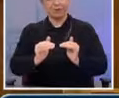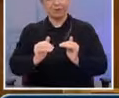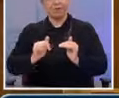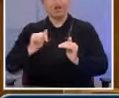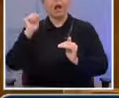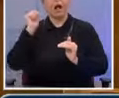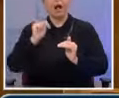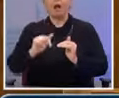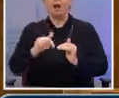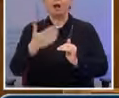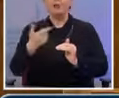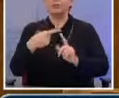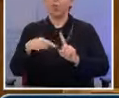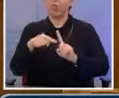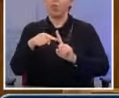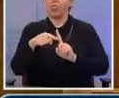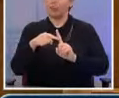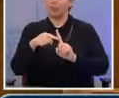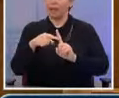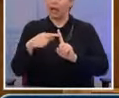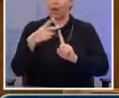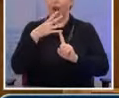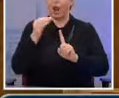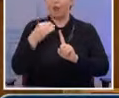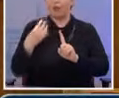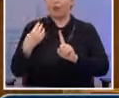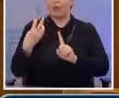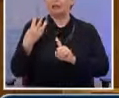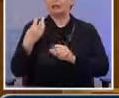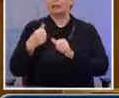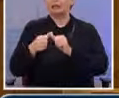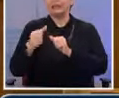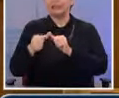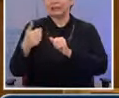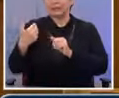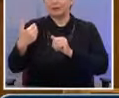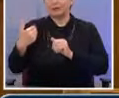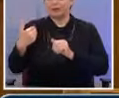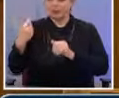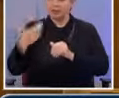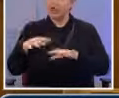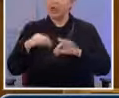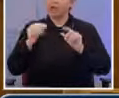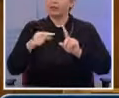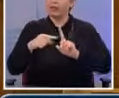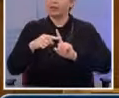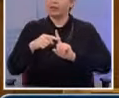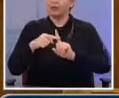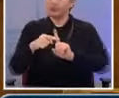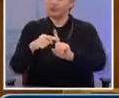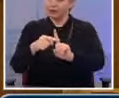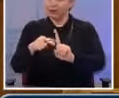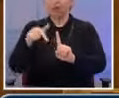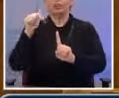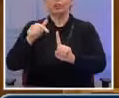εξοκύλουμε από τη θετική πορεία που τα τελευταία τρίμηνα έχει ήδη χαρακτεί, θα προσελκίσουμε και σημαντικές